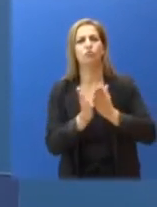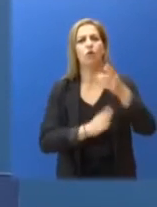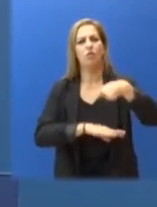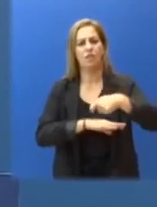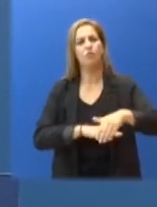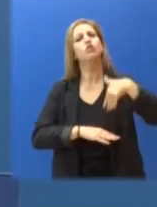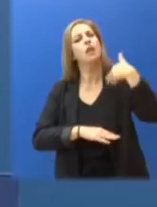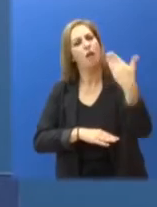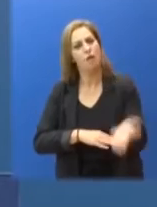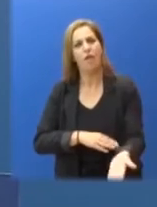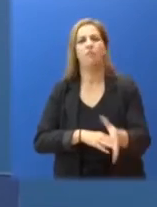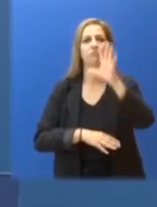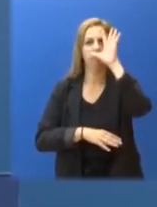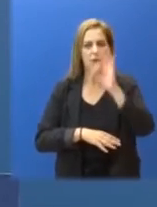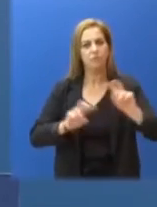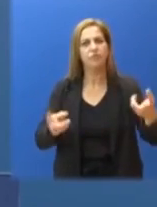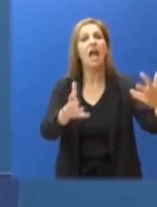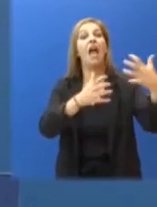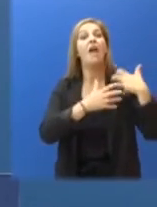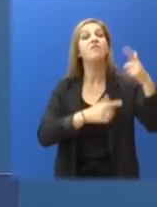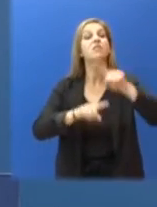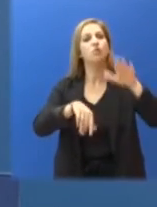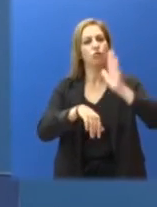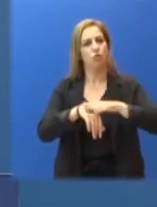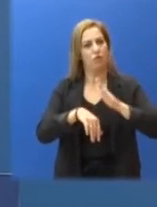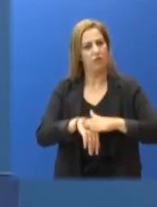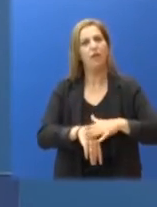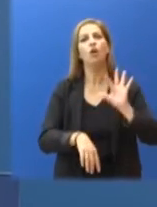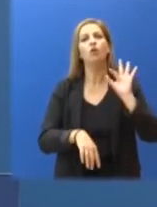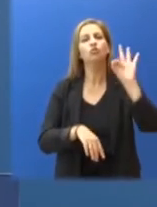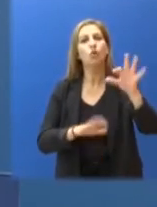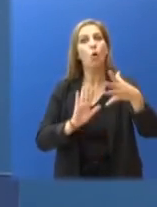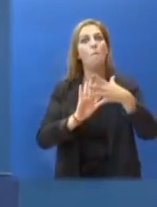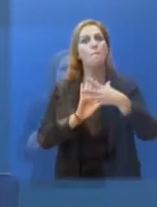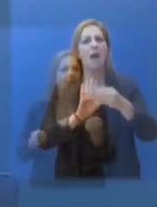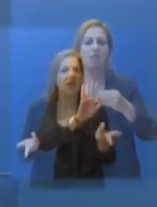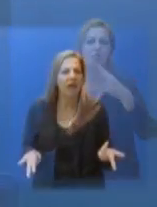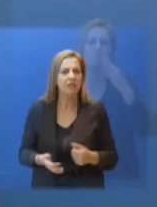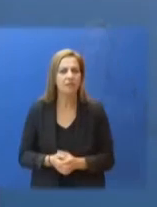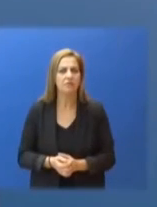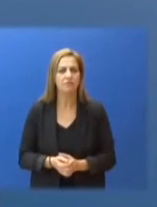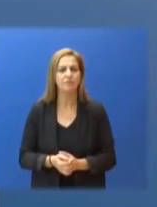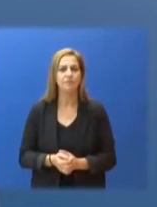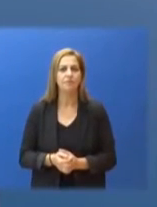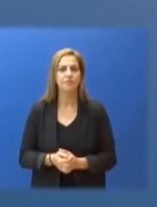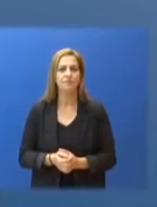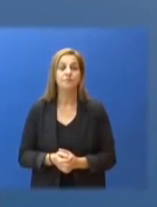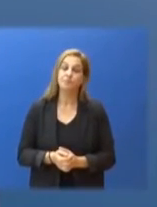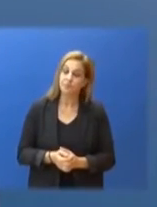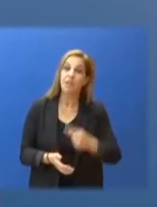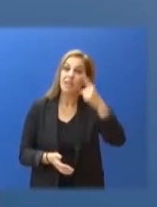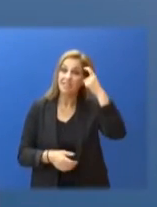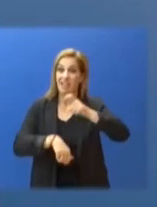τις ευθύνες που αναλογούν σε όσους εμπλέκονται, με διάθεση αποτρεπτική, παραδειγματική και σωφρονιστική. Όπως ξέρετε έχουν